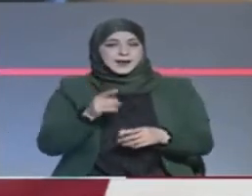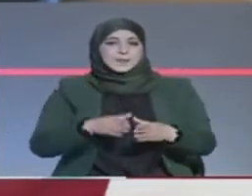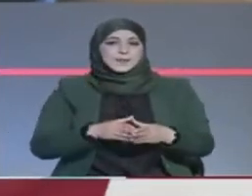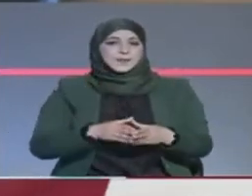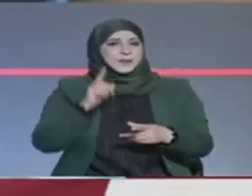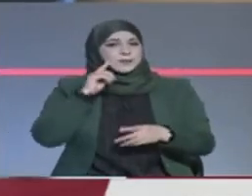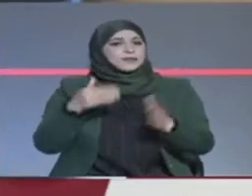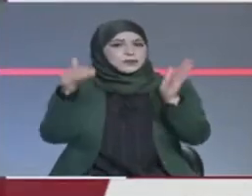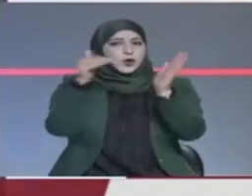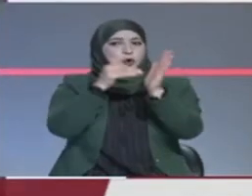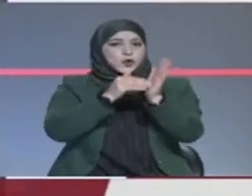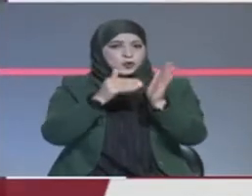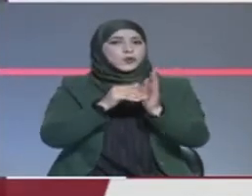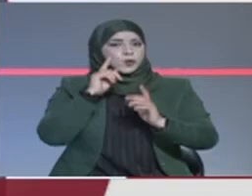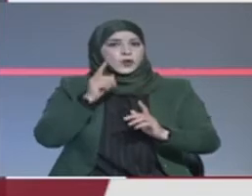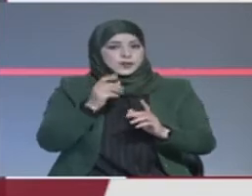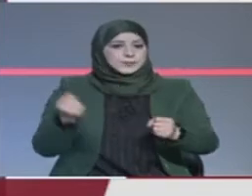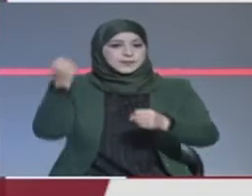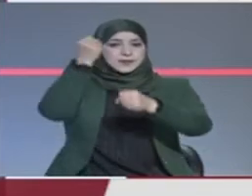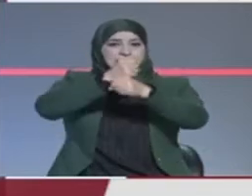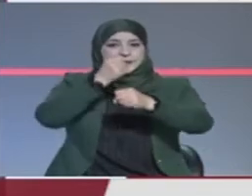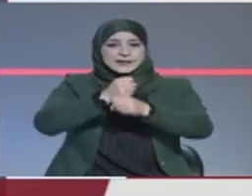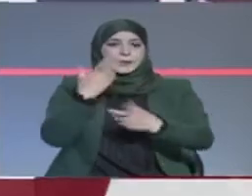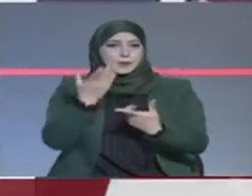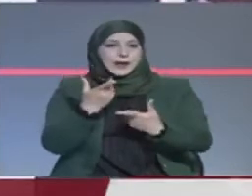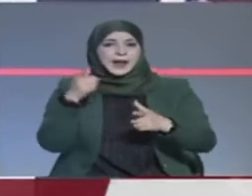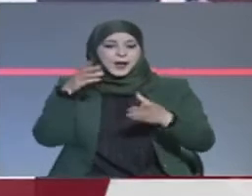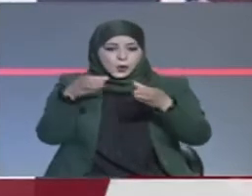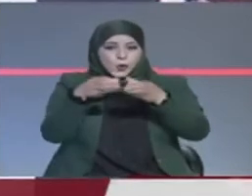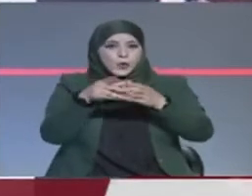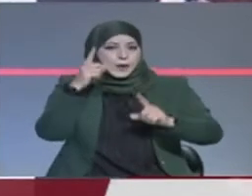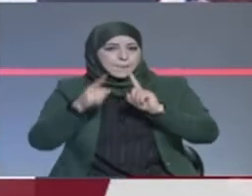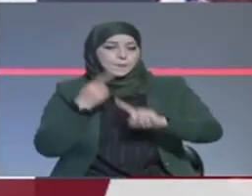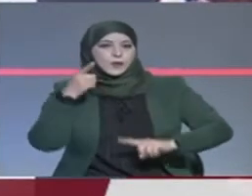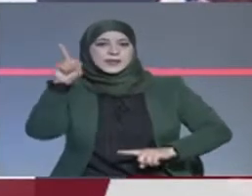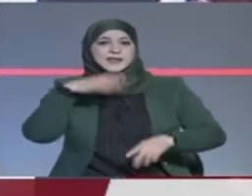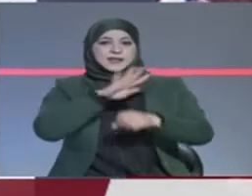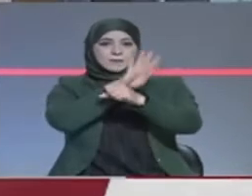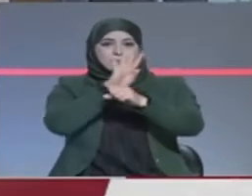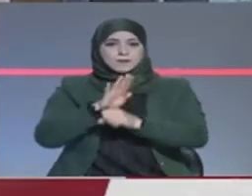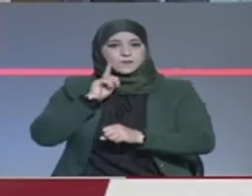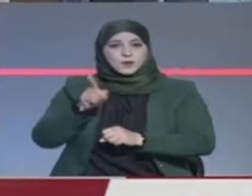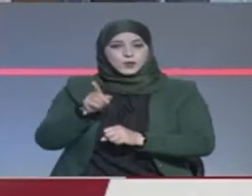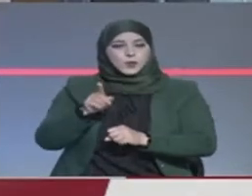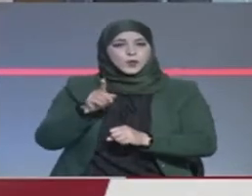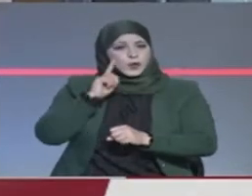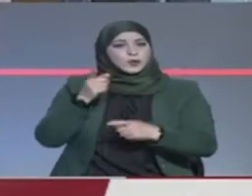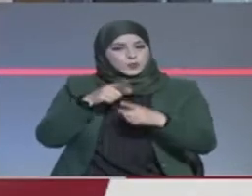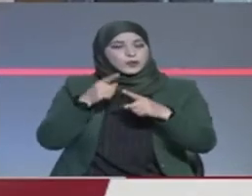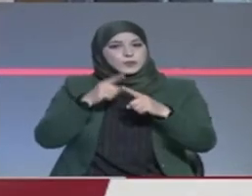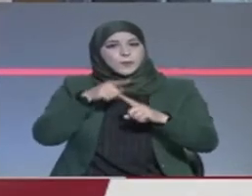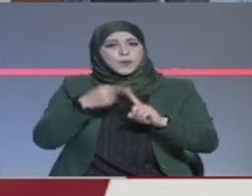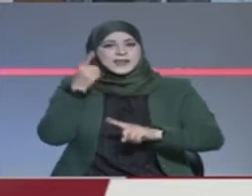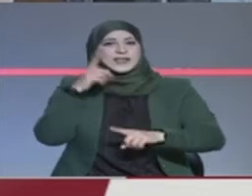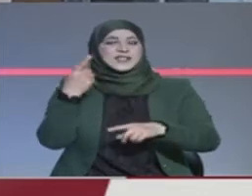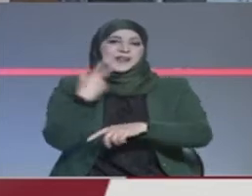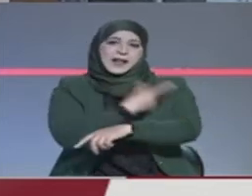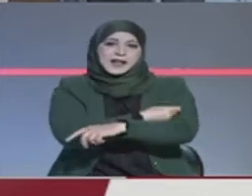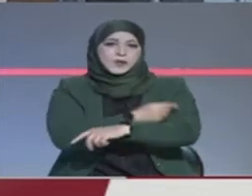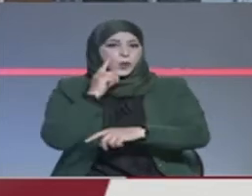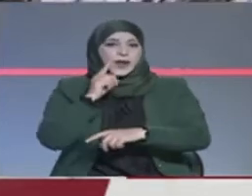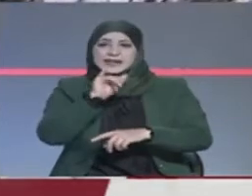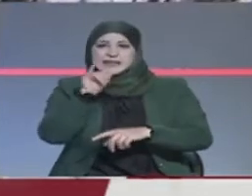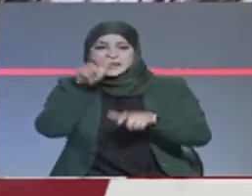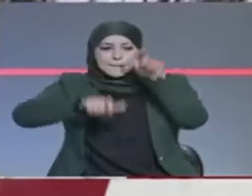مضيفا بأنه سيتم الاعتماد على أراء اللجنة المختصة والمركز الوطني لليقظة دوائية بخصوص تطعيم الأشخاص